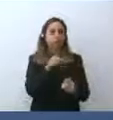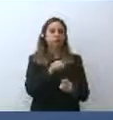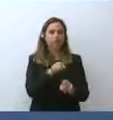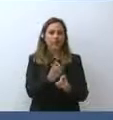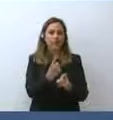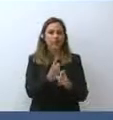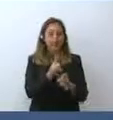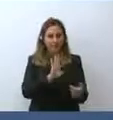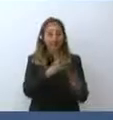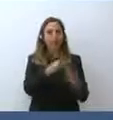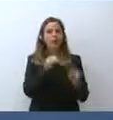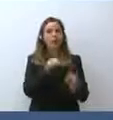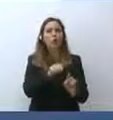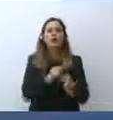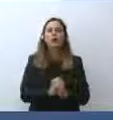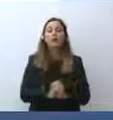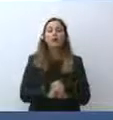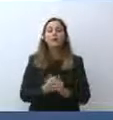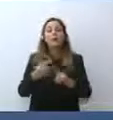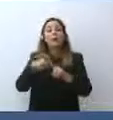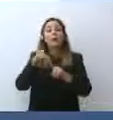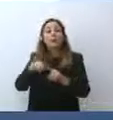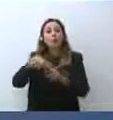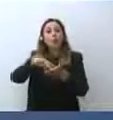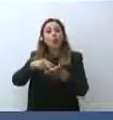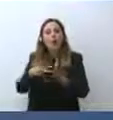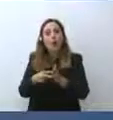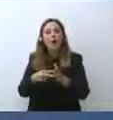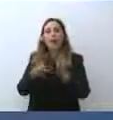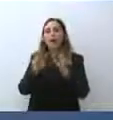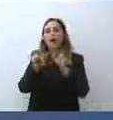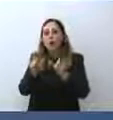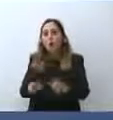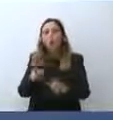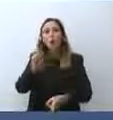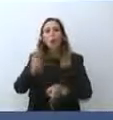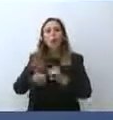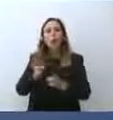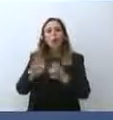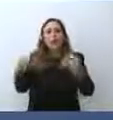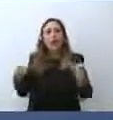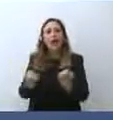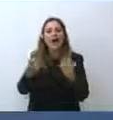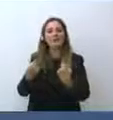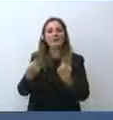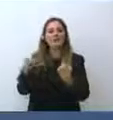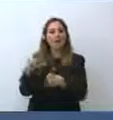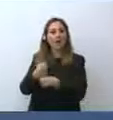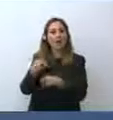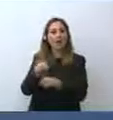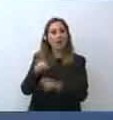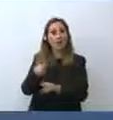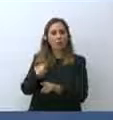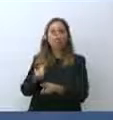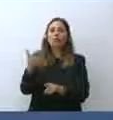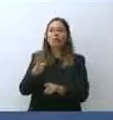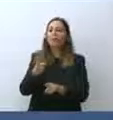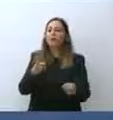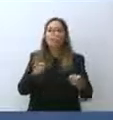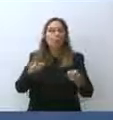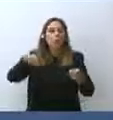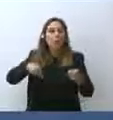affrontare il problema fondamentale delle politiche attive del lavoro. Perché? Perché noi siamo in un periodo di transizione,